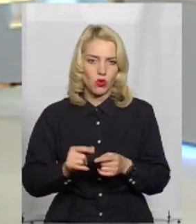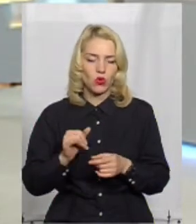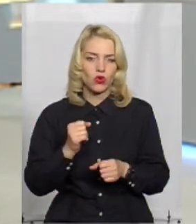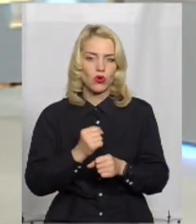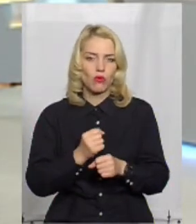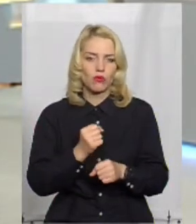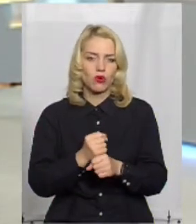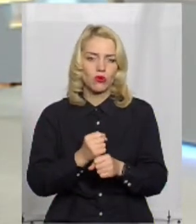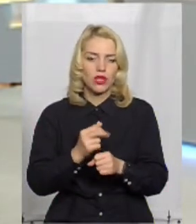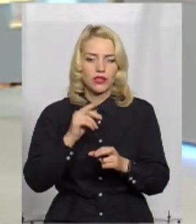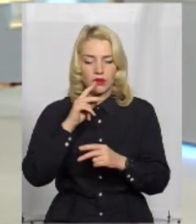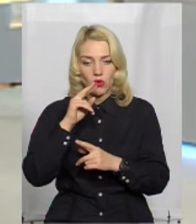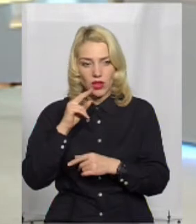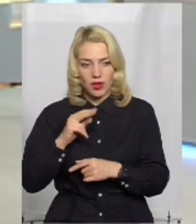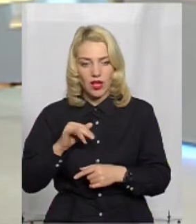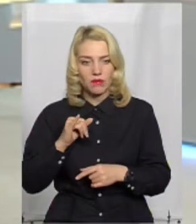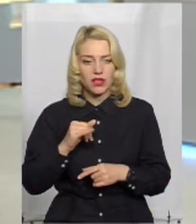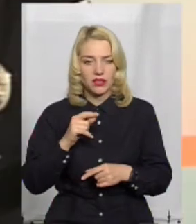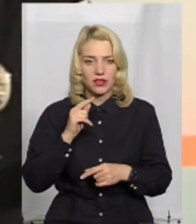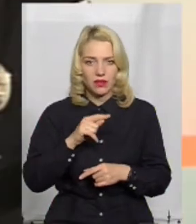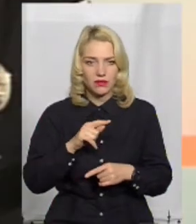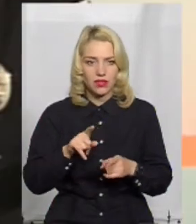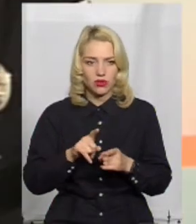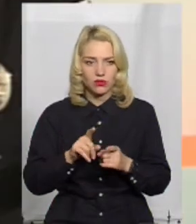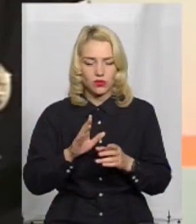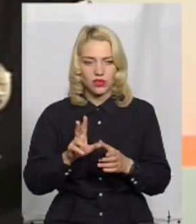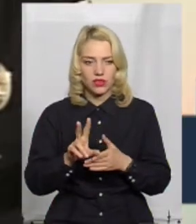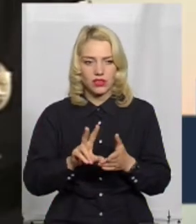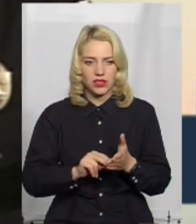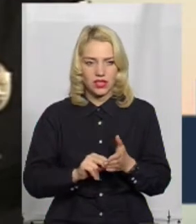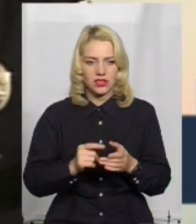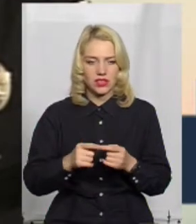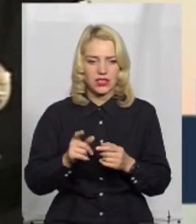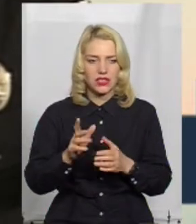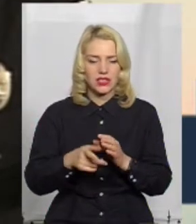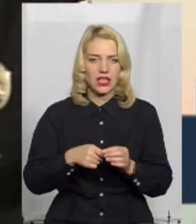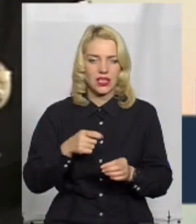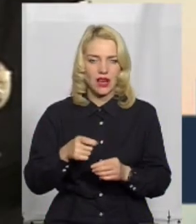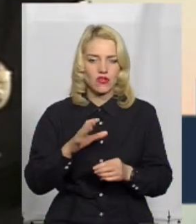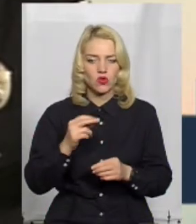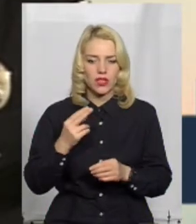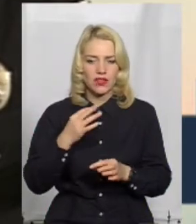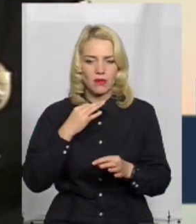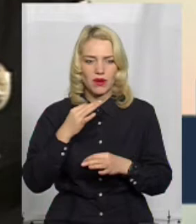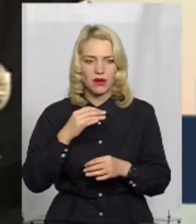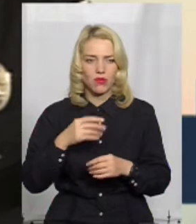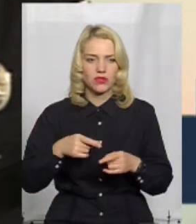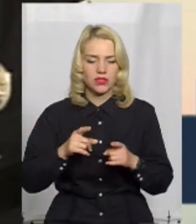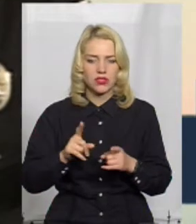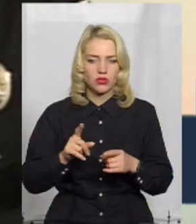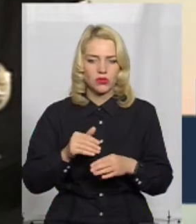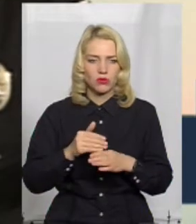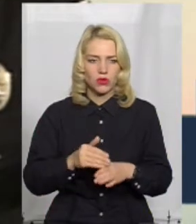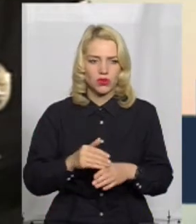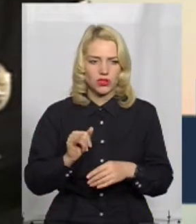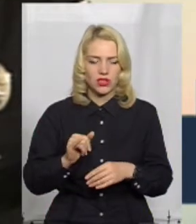робимо роботу над помилками. Там будуть також зразки, наприклад, позовних заяв, щоб соціальний перемовник дійсно міг допомогти.